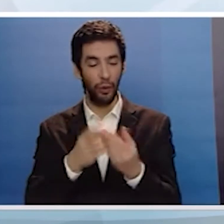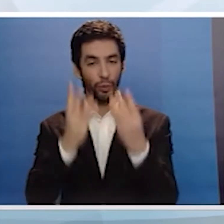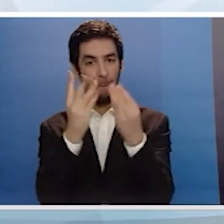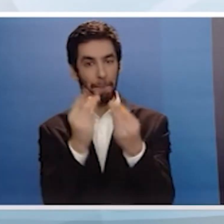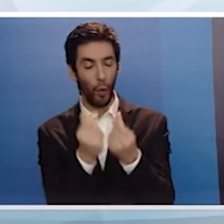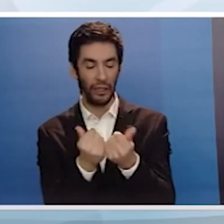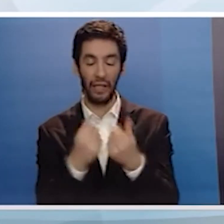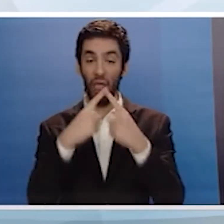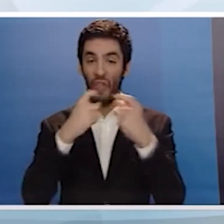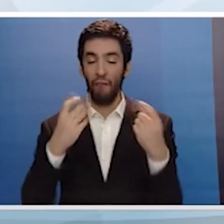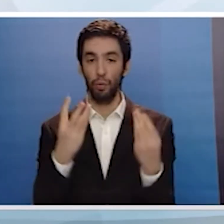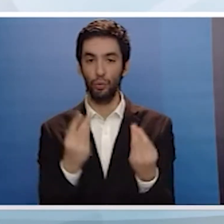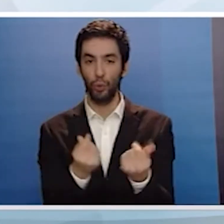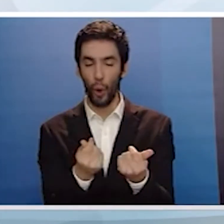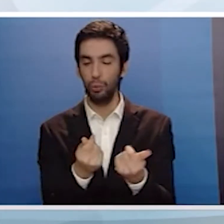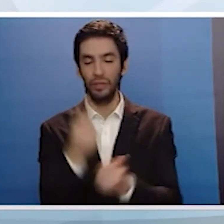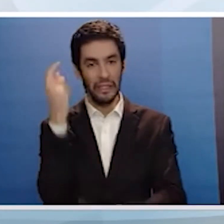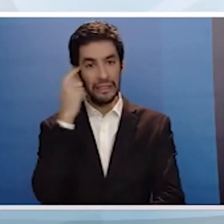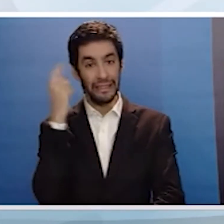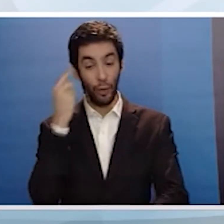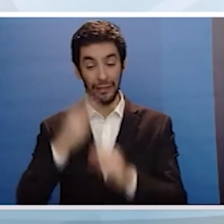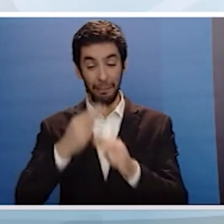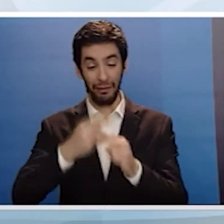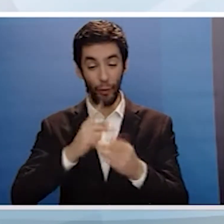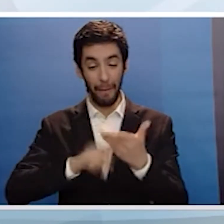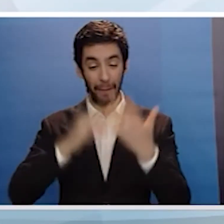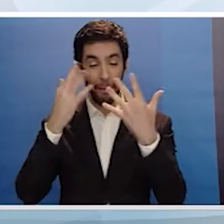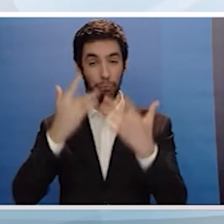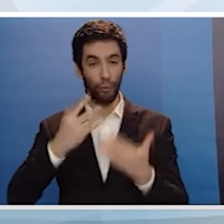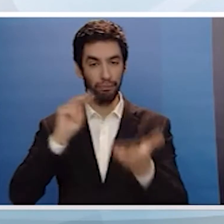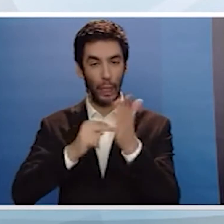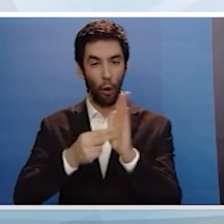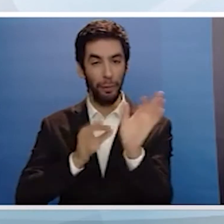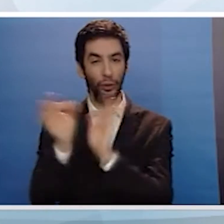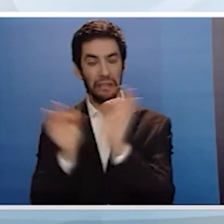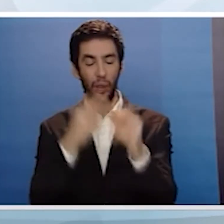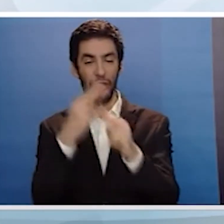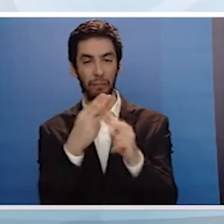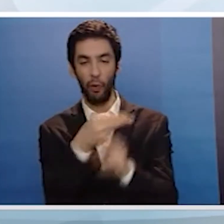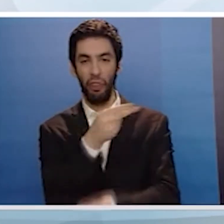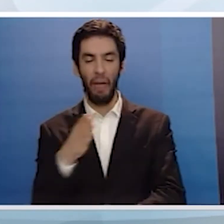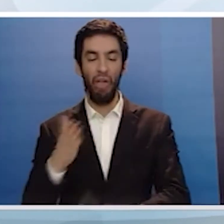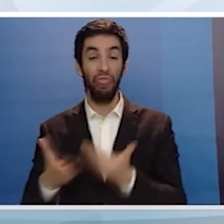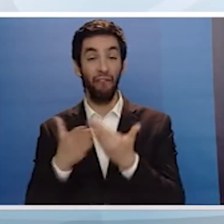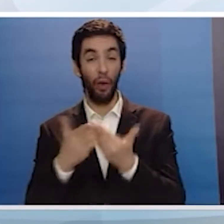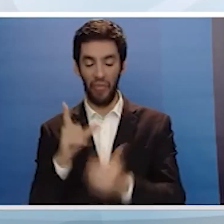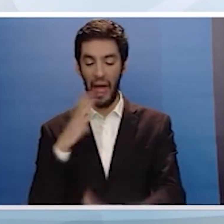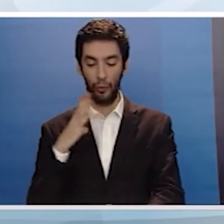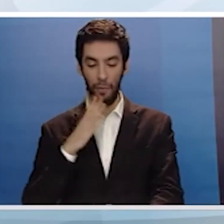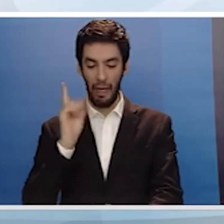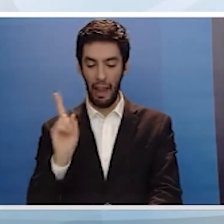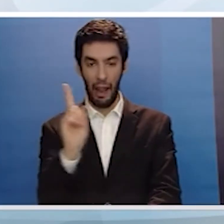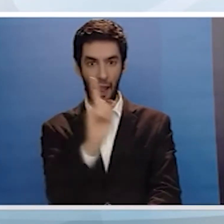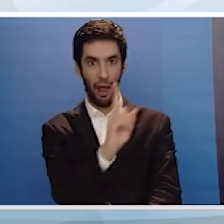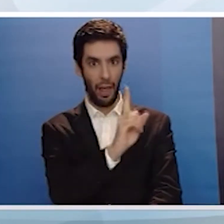οικονομίας είναι η ανθρωποκεντρική μορφή που πρέπει να χαρακτηρίζει την οικονομική πολιτική του κράτους. Οι πόροι πρέπει να